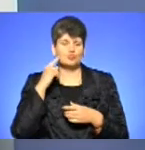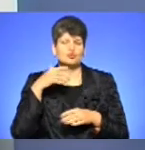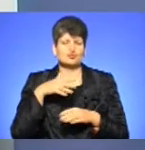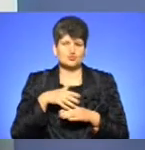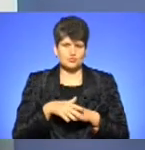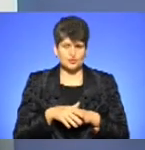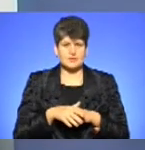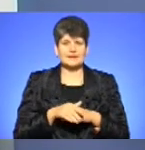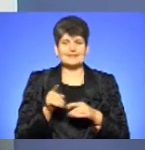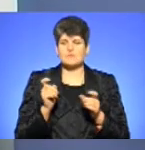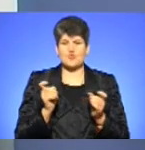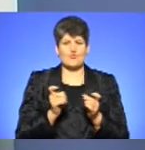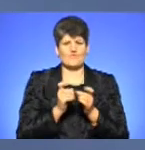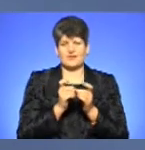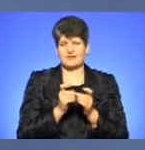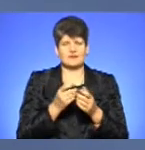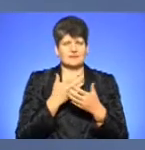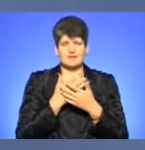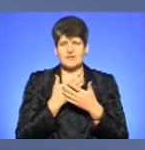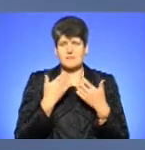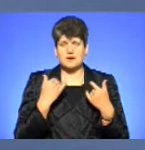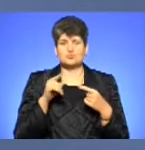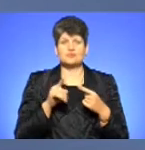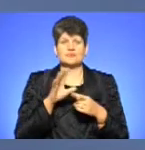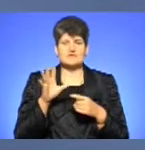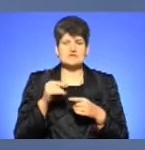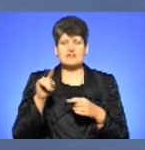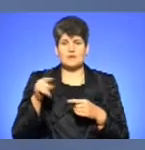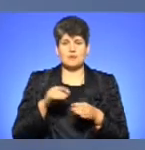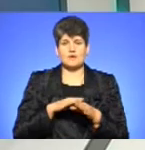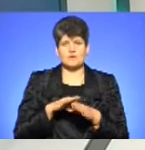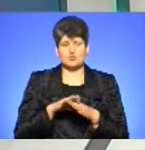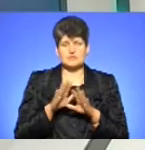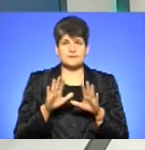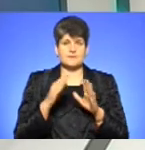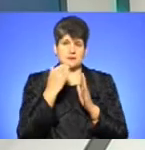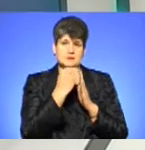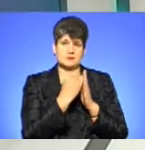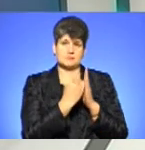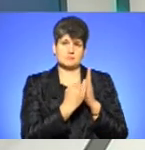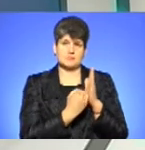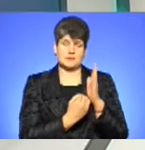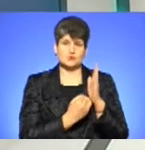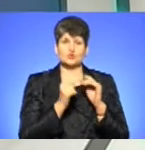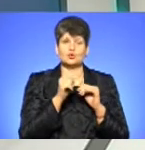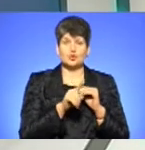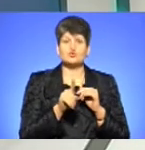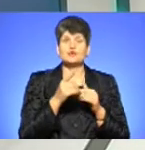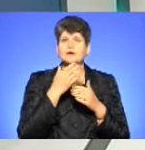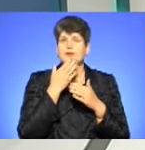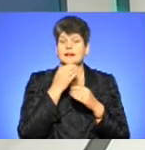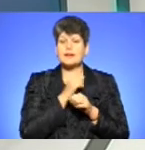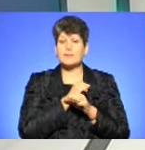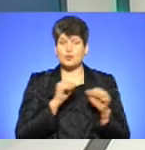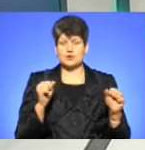Там таких конфліктів прямих немає, тому що вони всі вимоги виконують. Складся список, перелік того, чого не можна